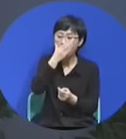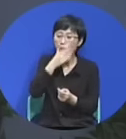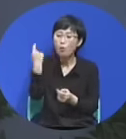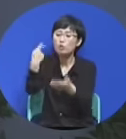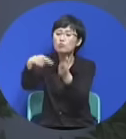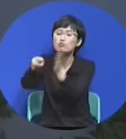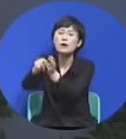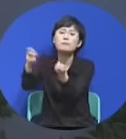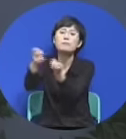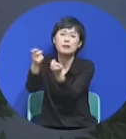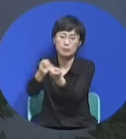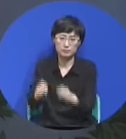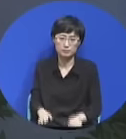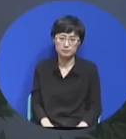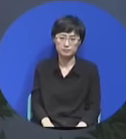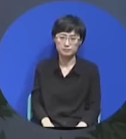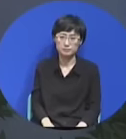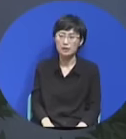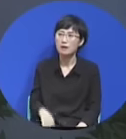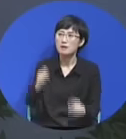이런 종이 나와야 되는 거예요.